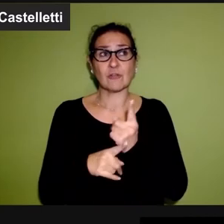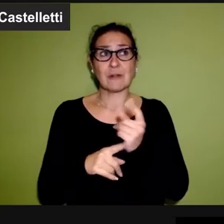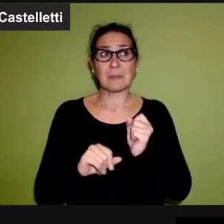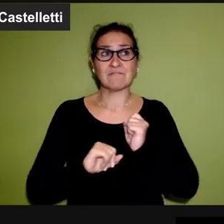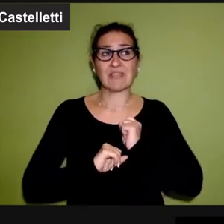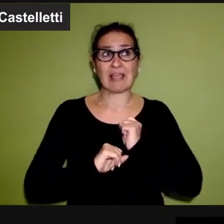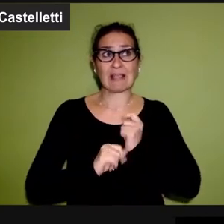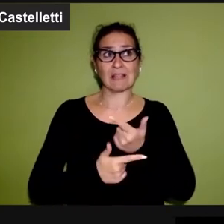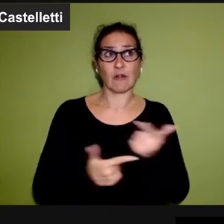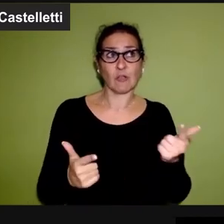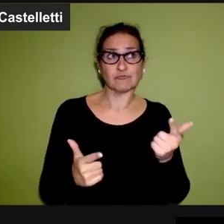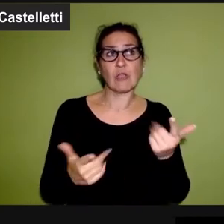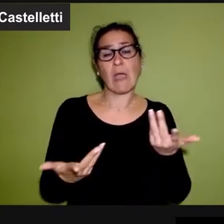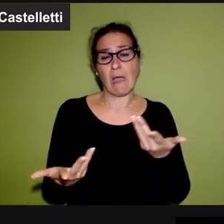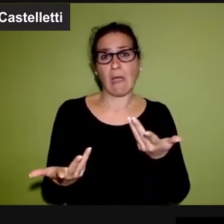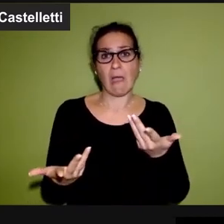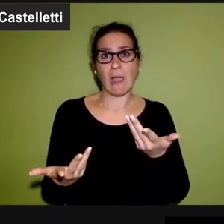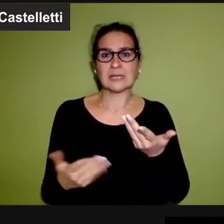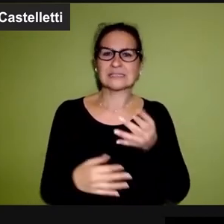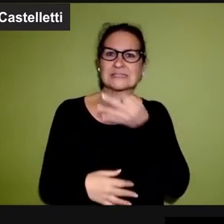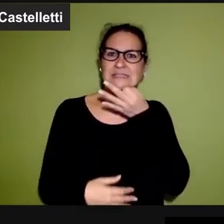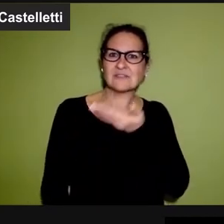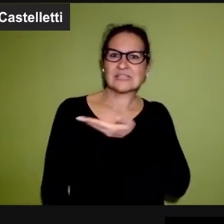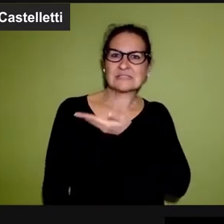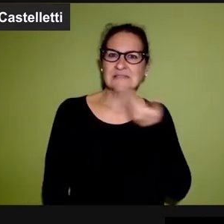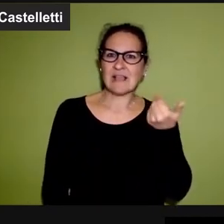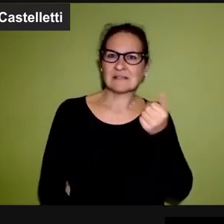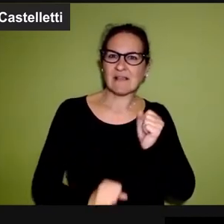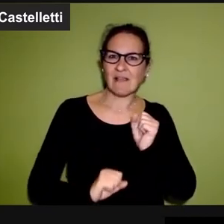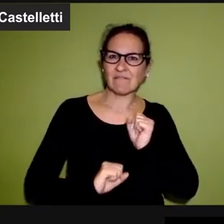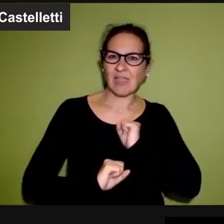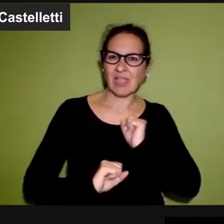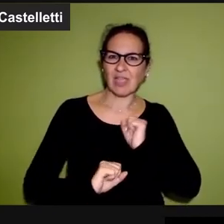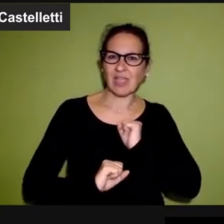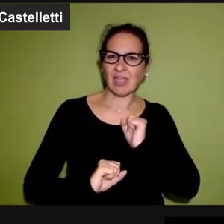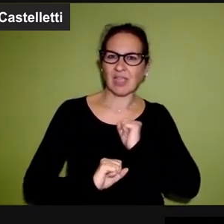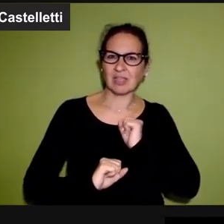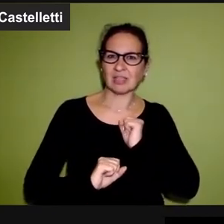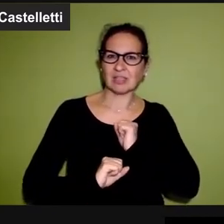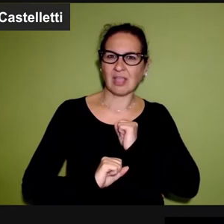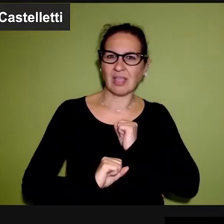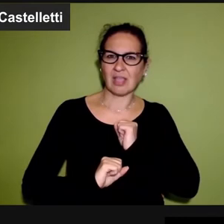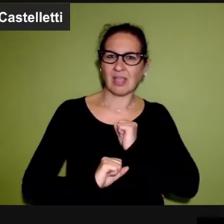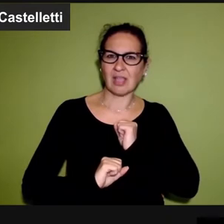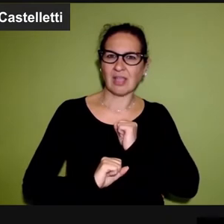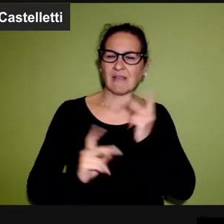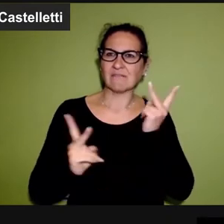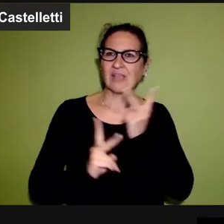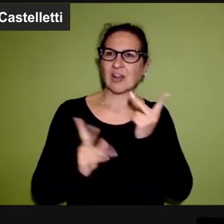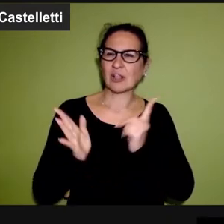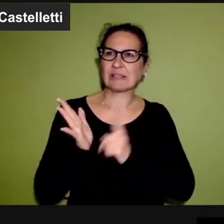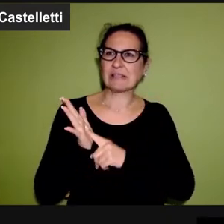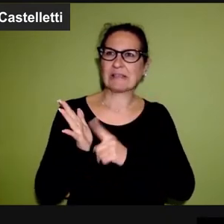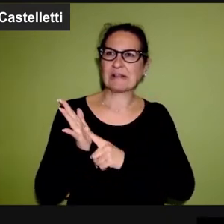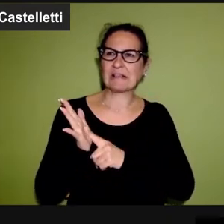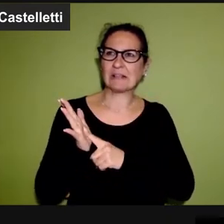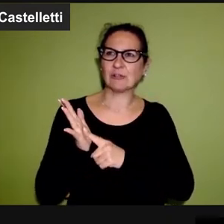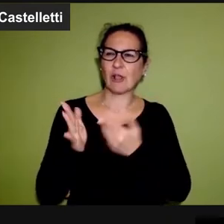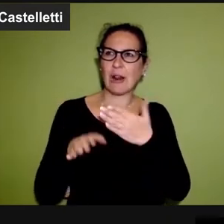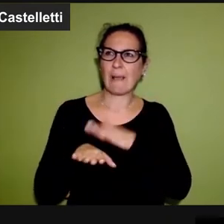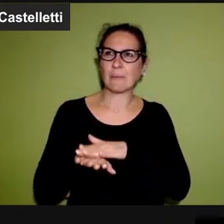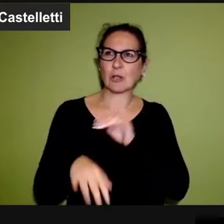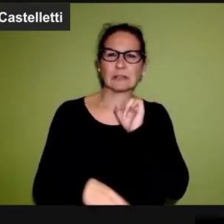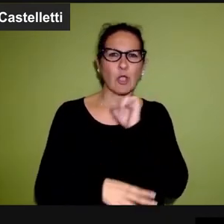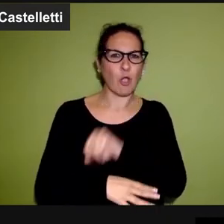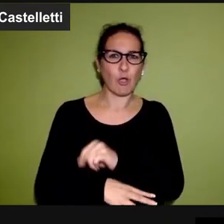Quindi è il riconoscimento che senza la fede argomenti davvero conclusivi contro il diritto